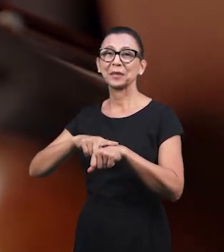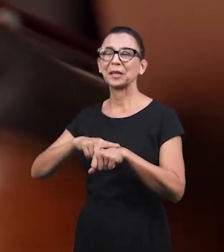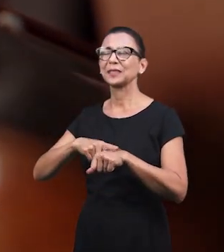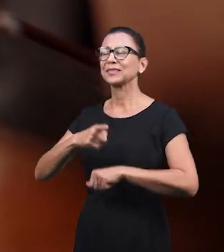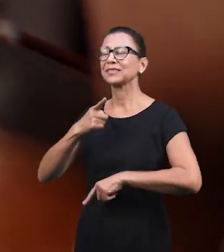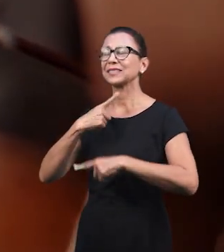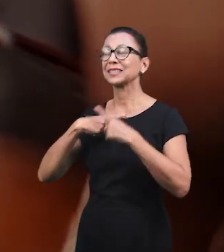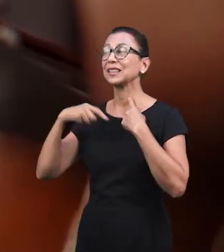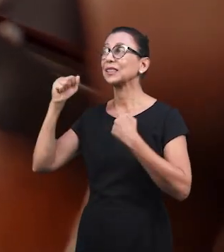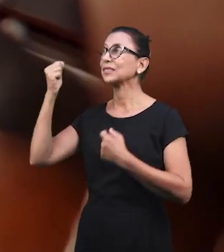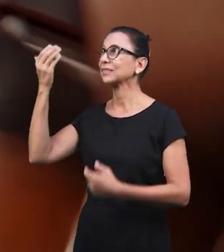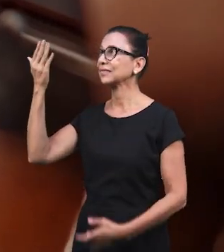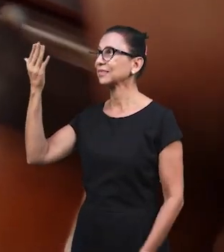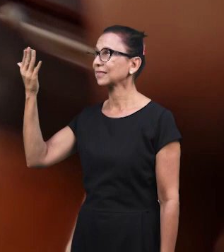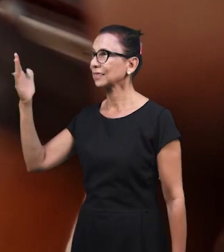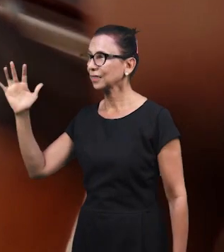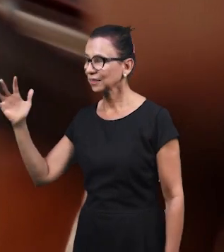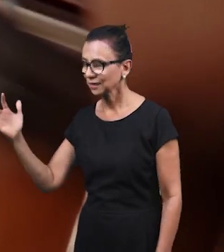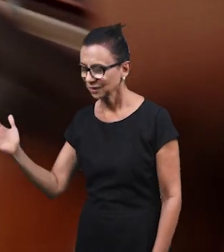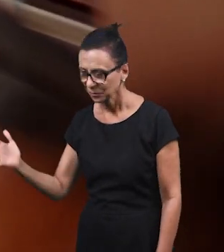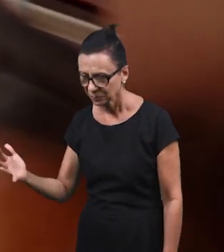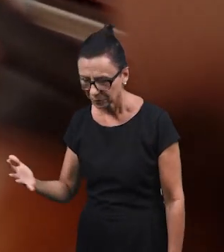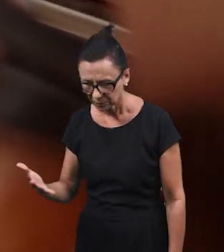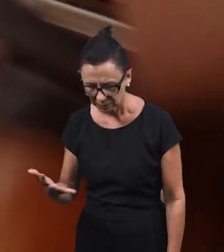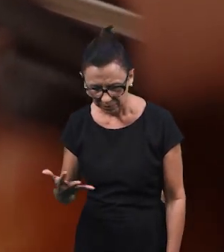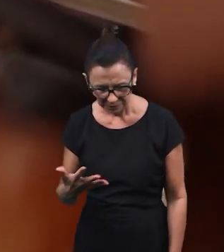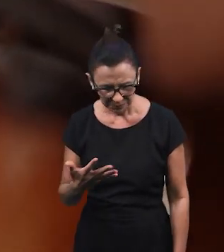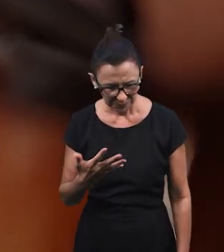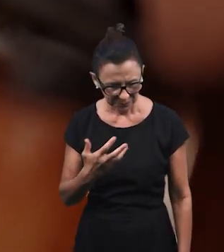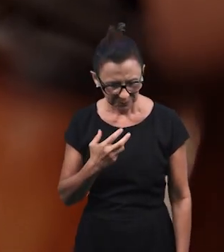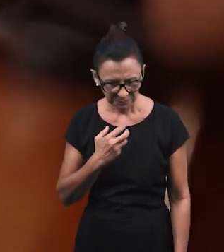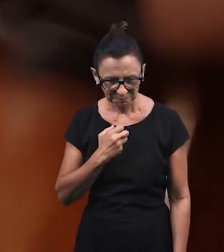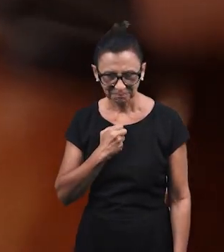Я хочу поклоняться тебе